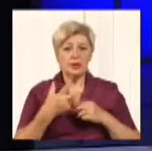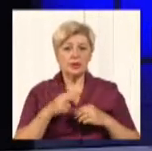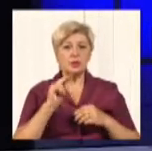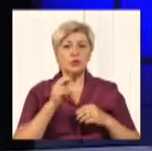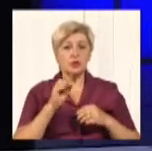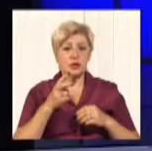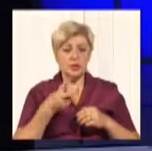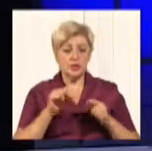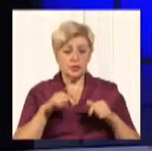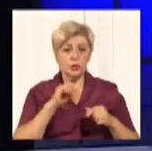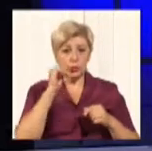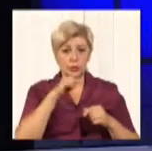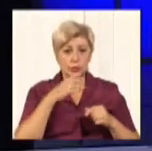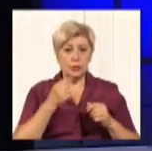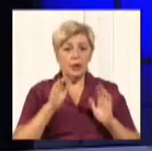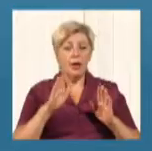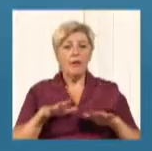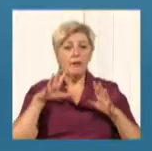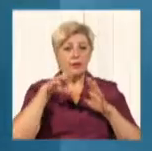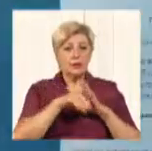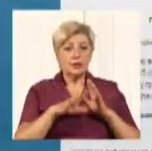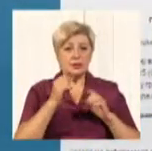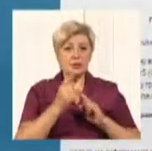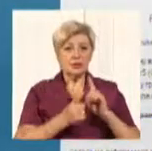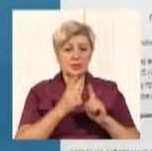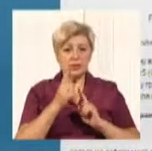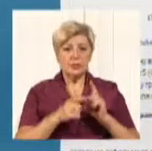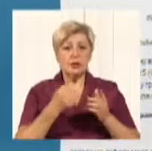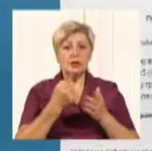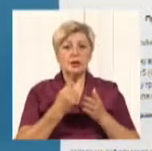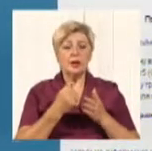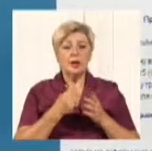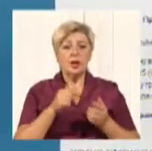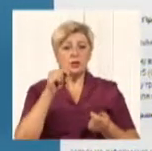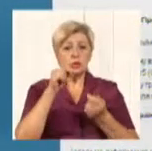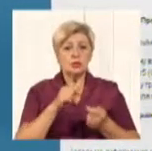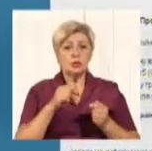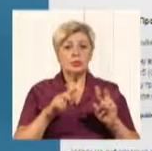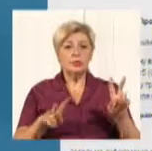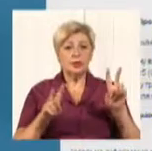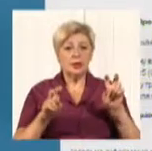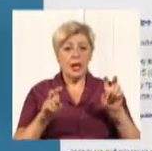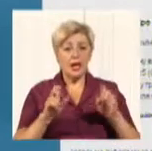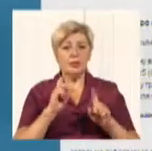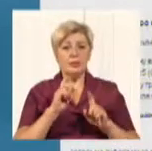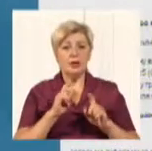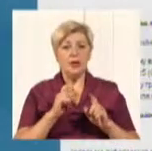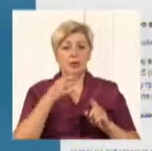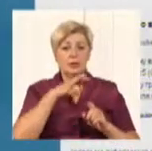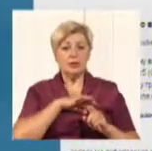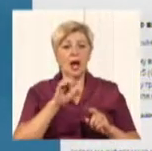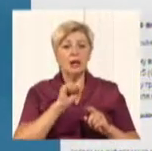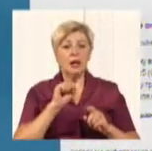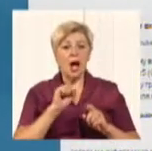року. Внесено зміни до плану використання радіочастотного ресурсу України стосовно термінів використання аналогової